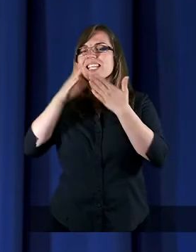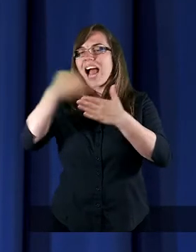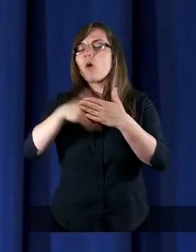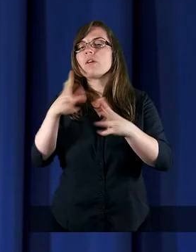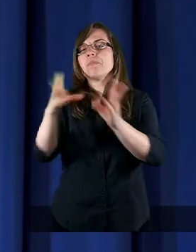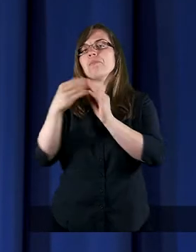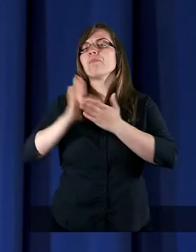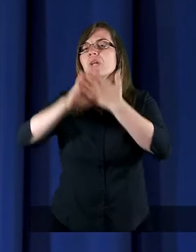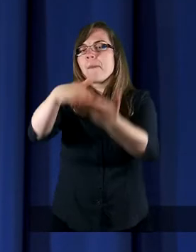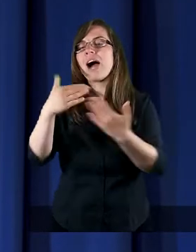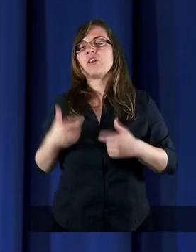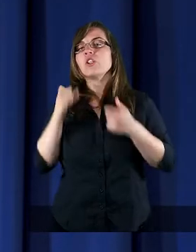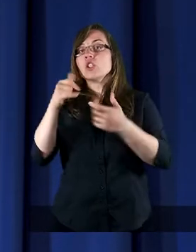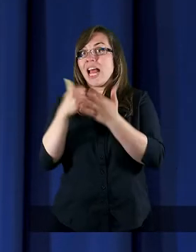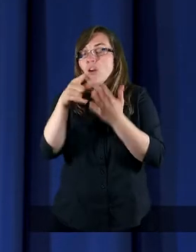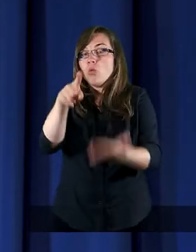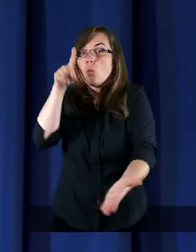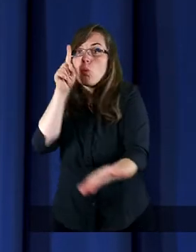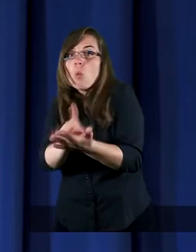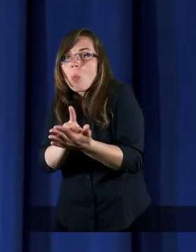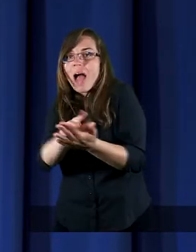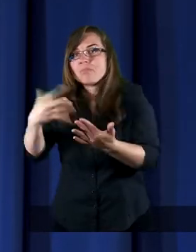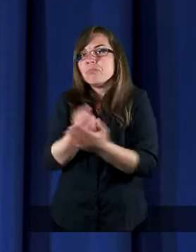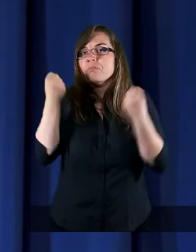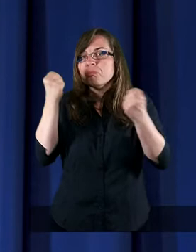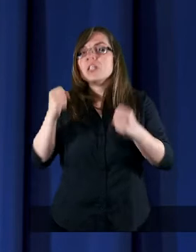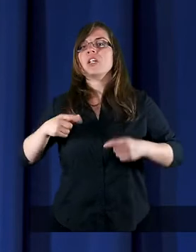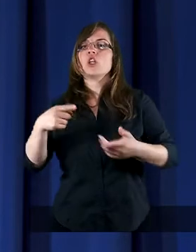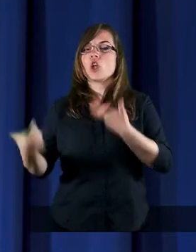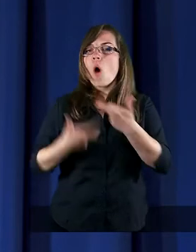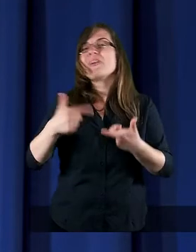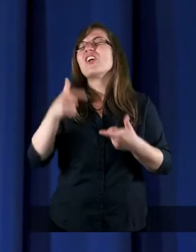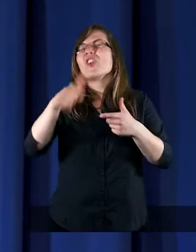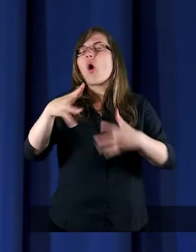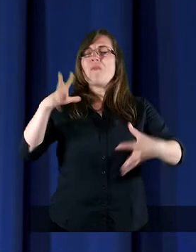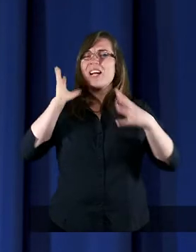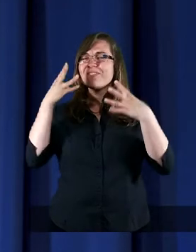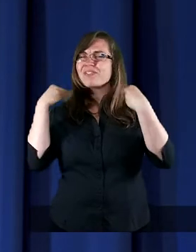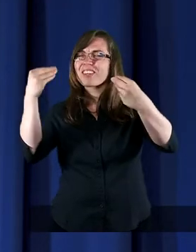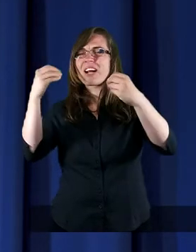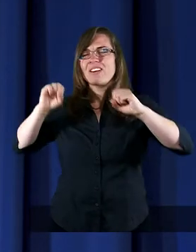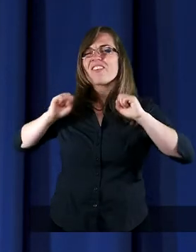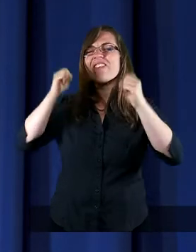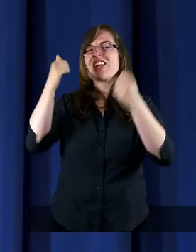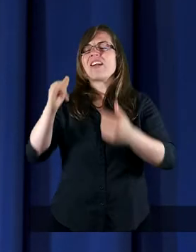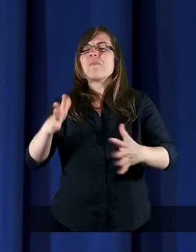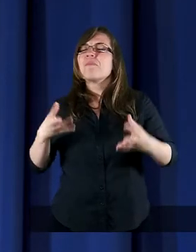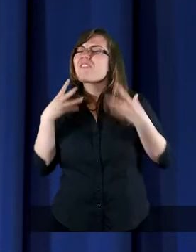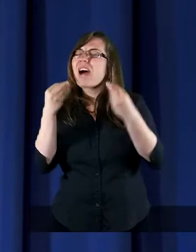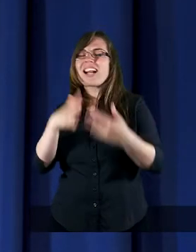to się uda zrobić, prawdopodobnie przeżyjemy najpiękniejsze doświadczenie w swoim życiu.